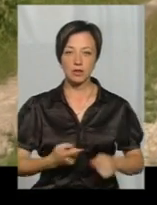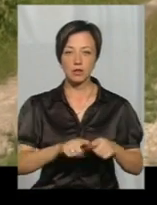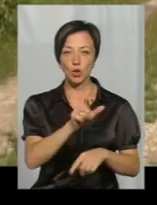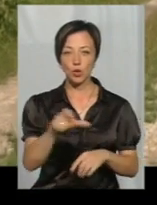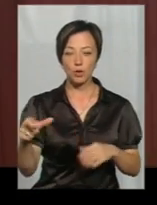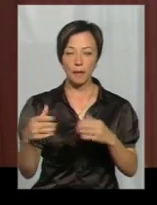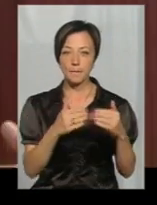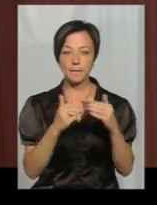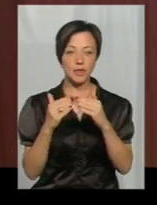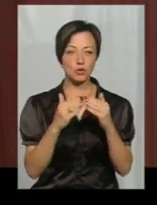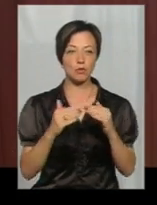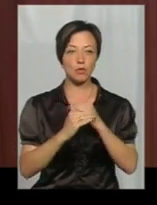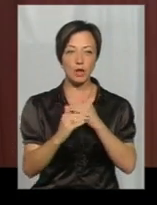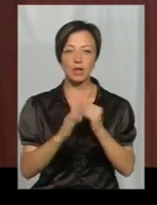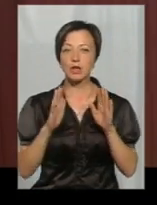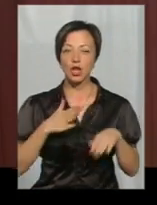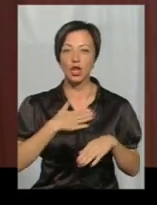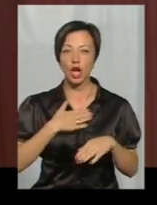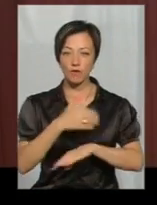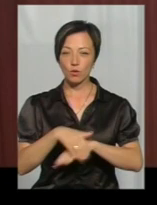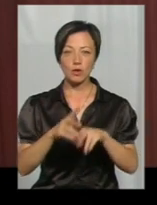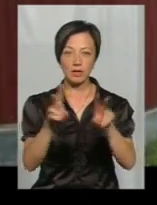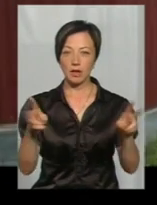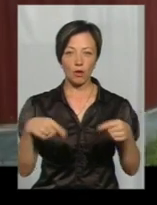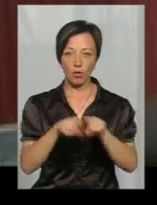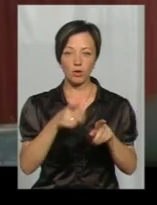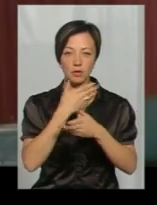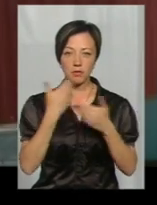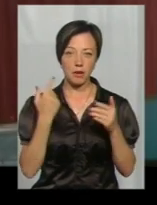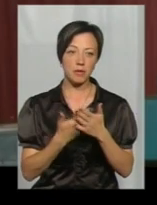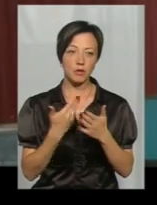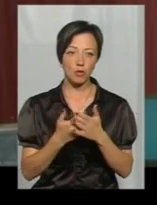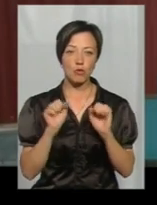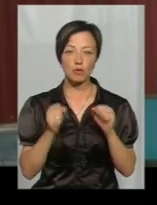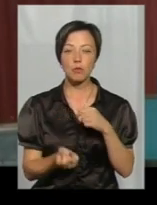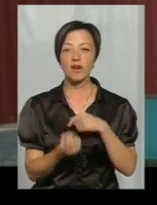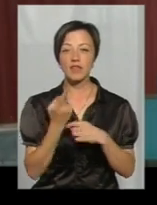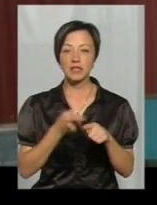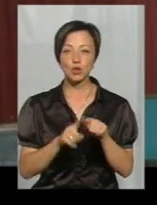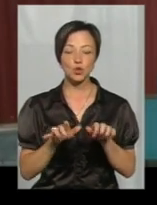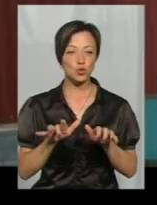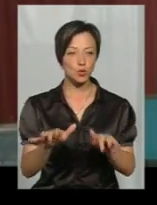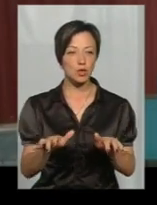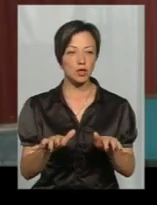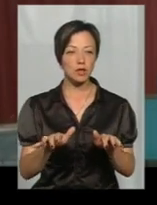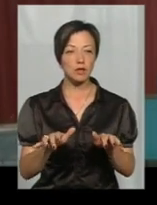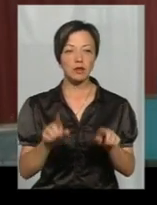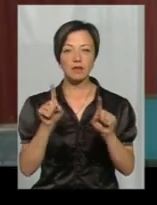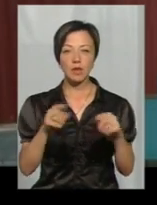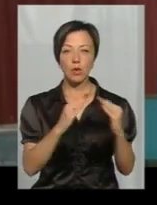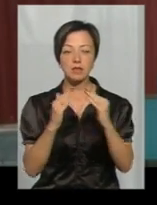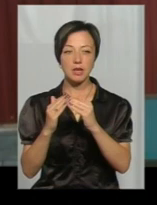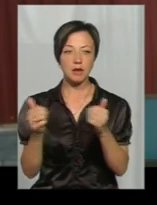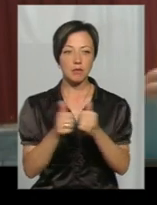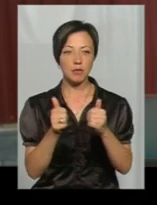межує з полем. Тільки на нашій вулиці більше ніде такого немає. Ще в нас підозра, що з'явилися ці жуки в тих оселі,